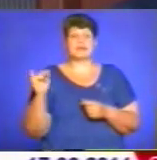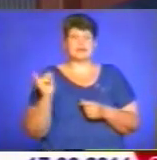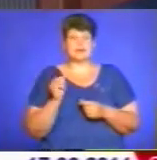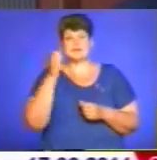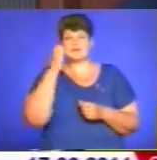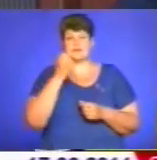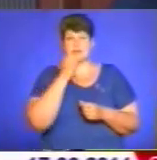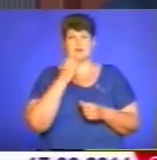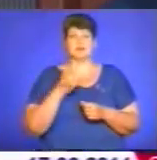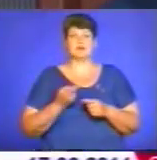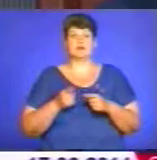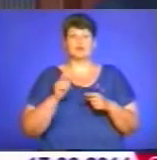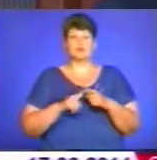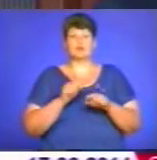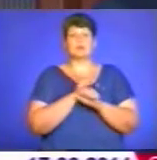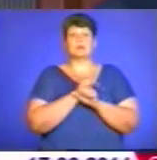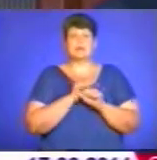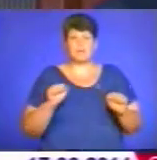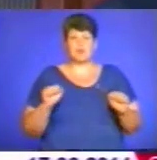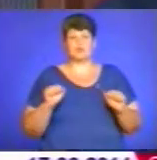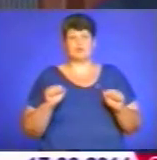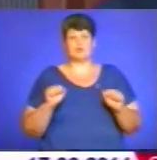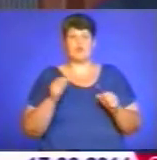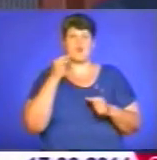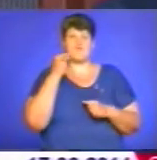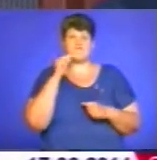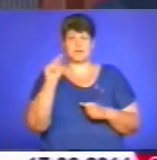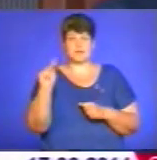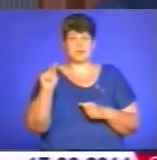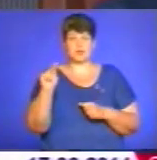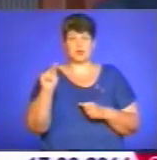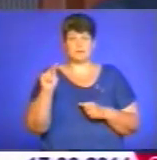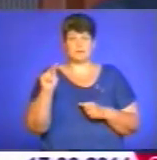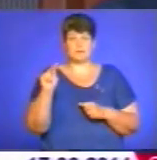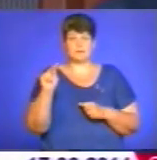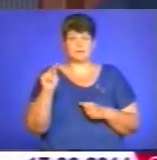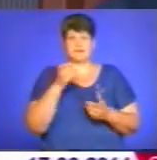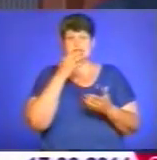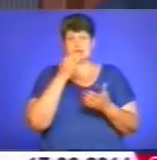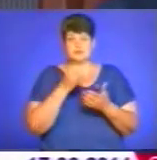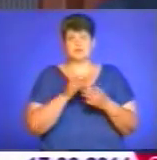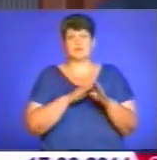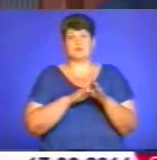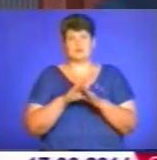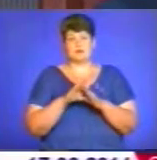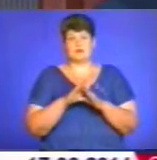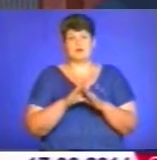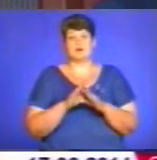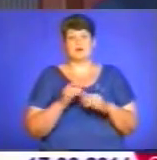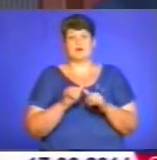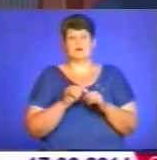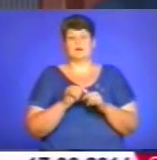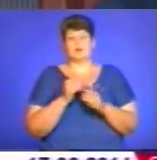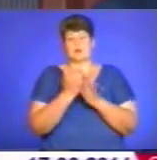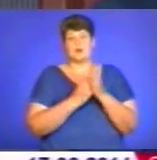влобках цьому ми не можемо ефективно зійснити інвестиційну програму розвитку нашого